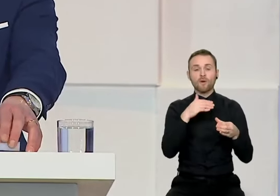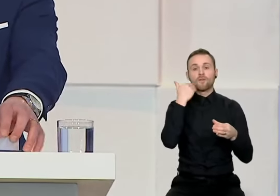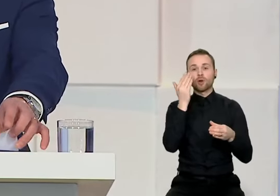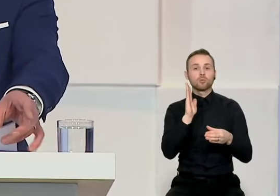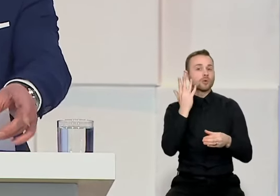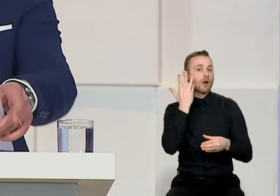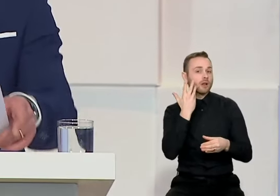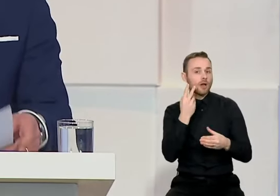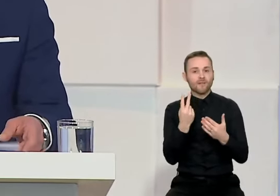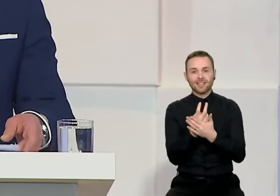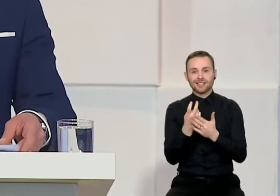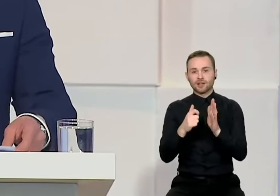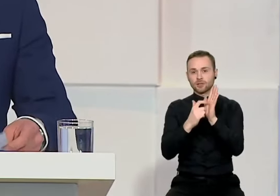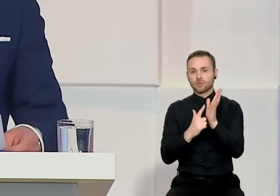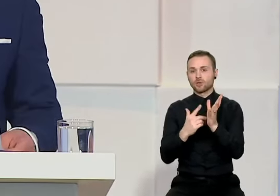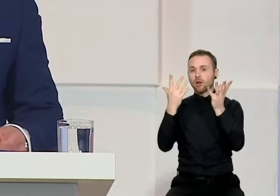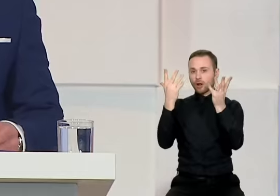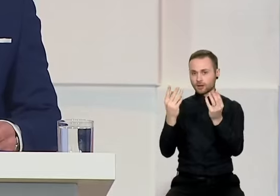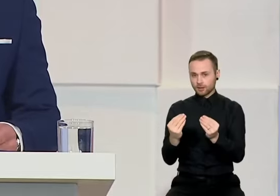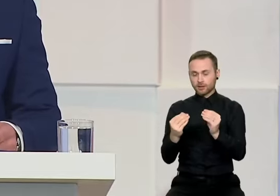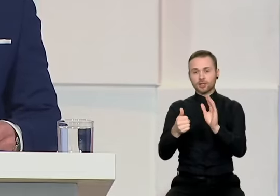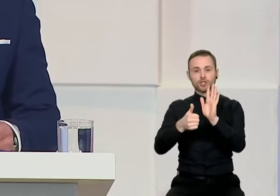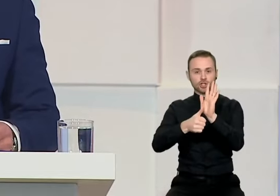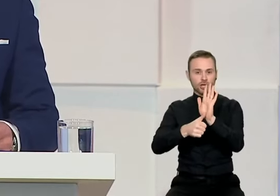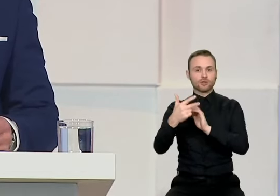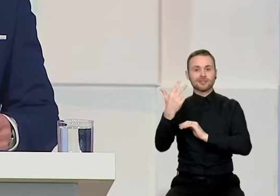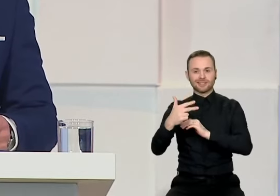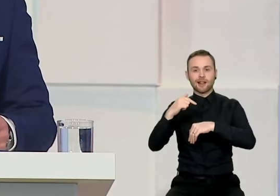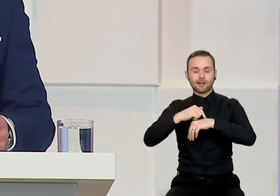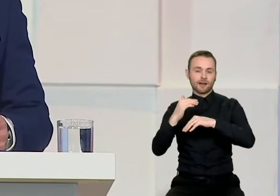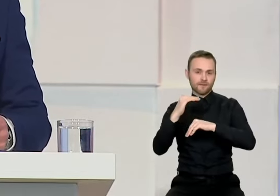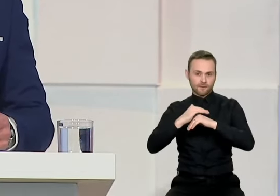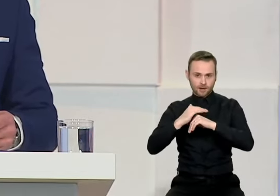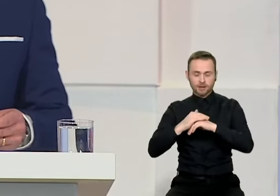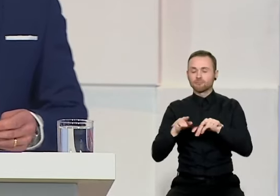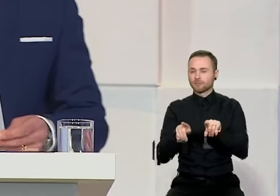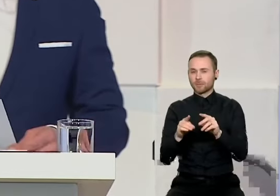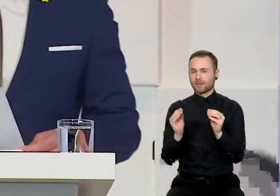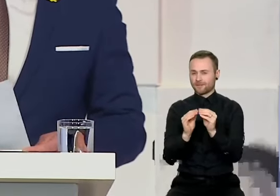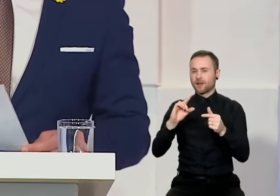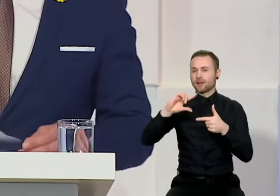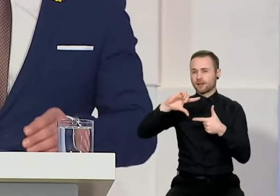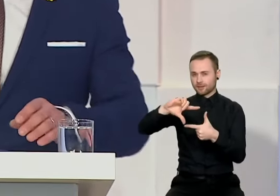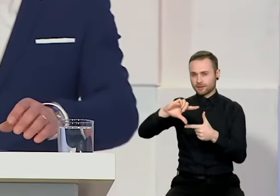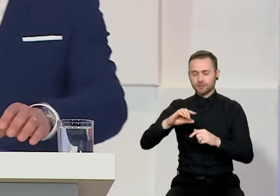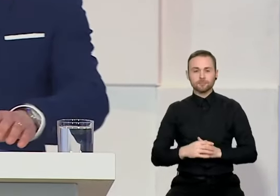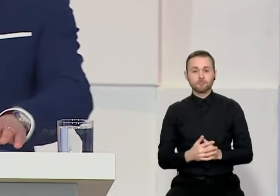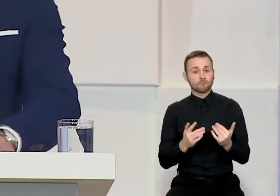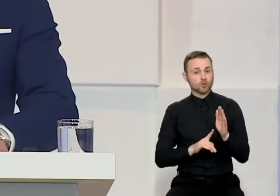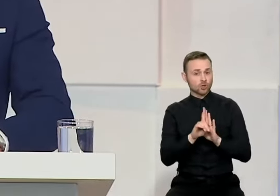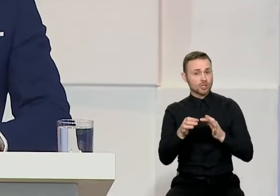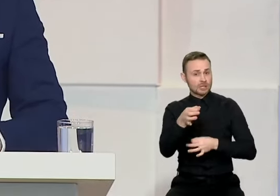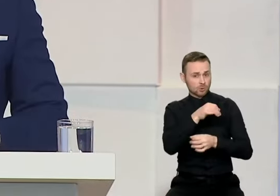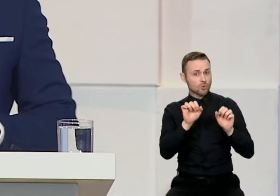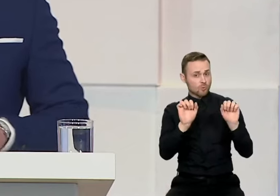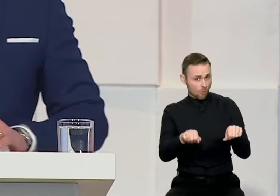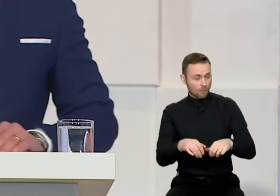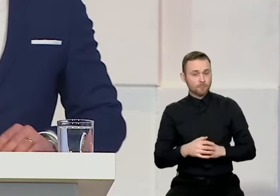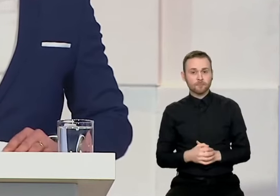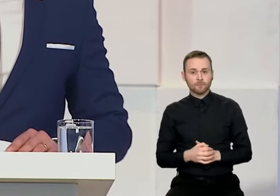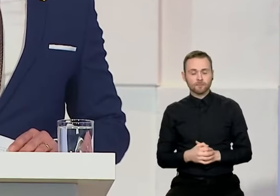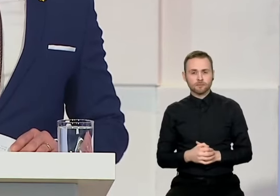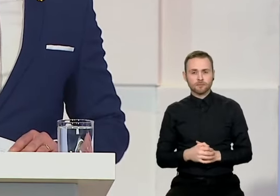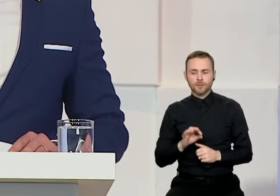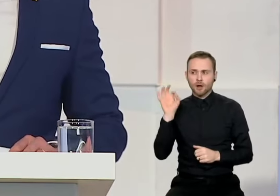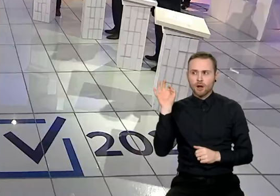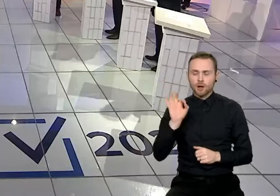...diskutuos vasario 17 dieną, 18.30, taip pat per LRT televiziją. Ką, galim pradėti diskusiją. Pastrojame